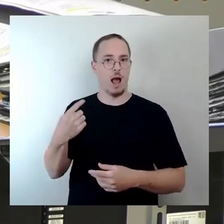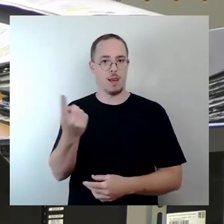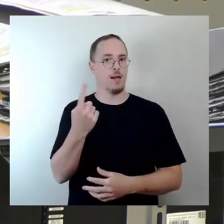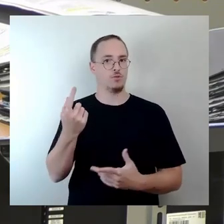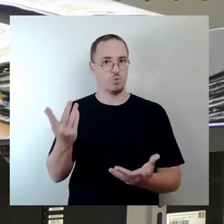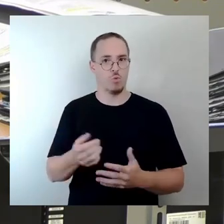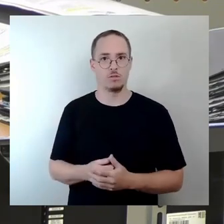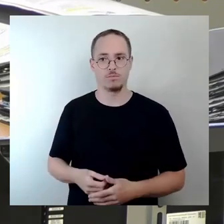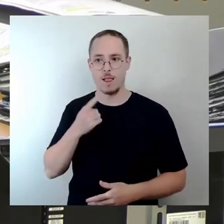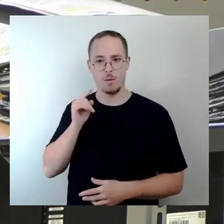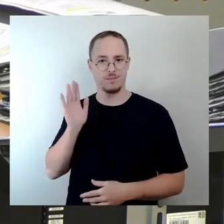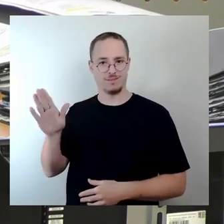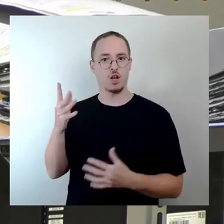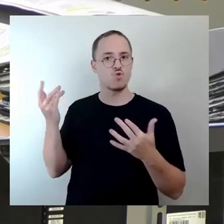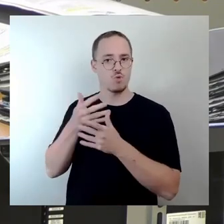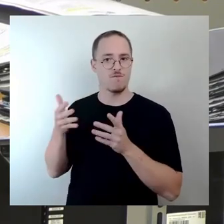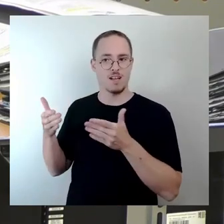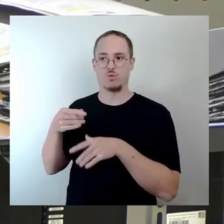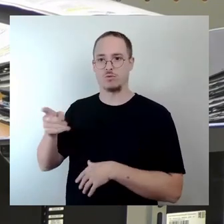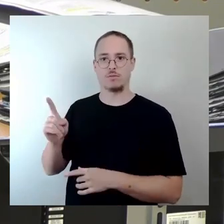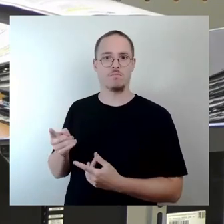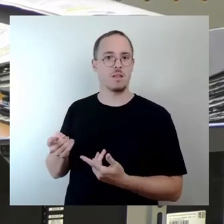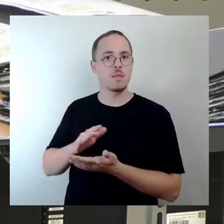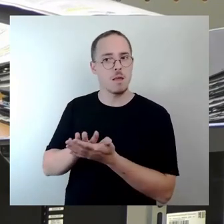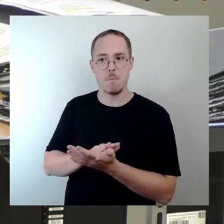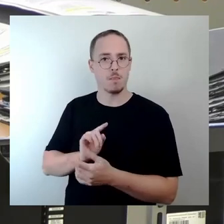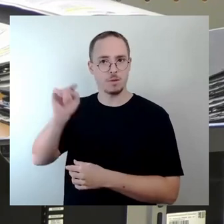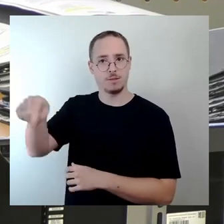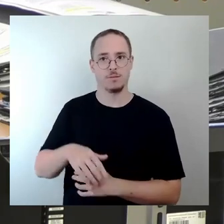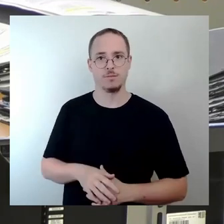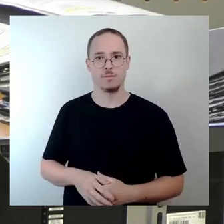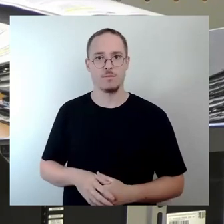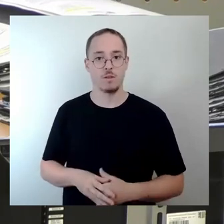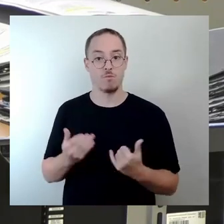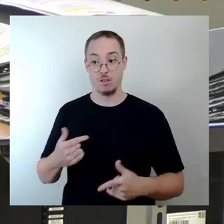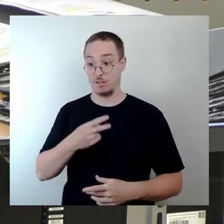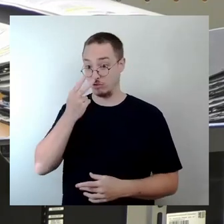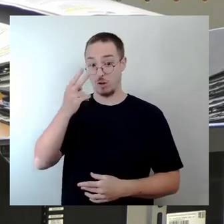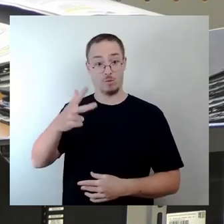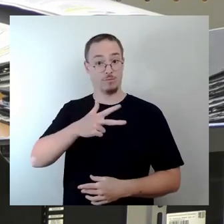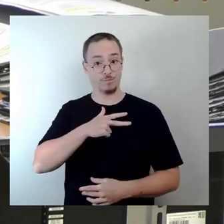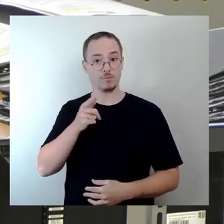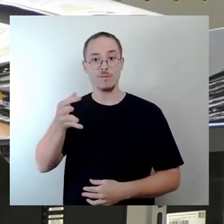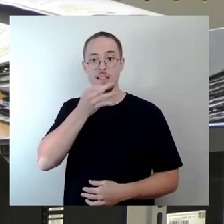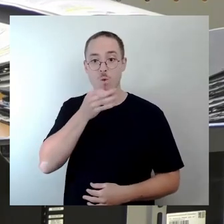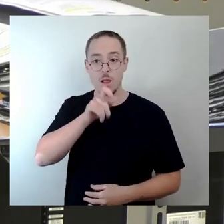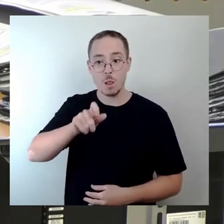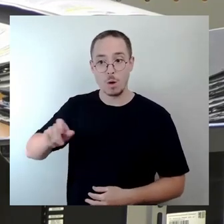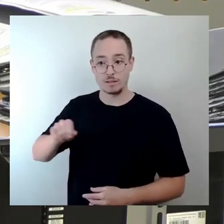nicht verstehe ist, schauen Sie sich doch mal die jungen Leute an. Die jungen Leute, die dort Wegbord fahren, das sind Ihre Leute.